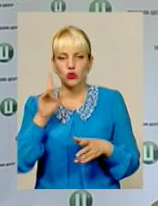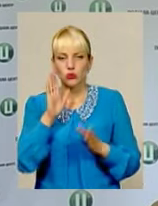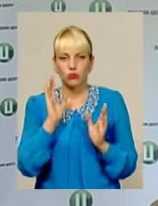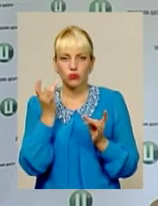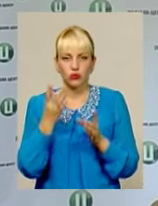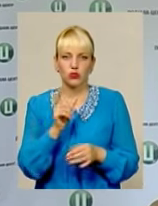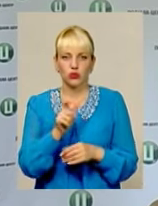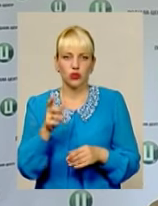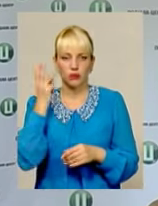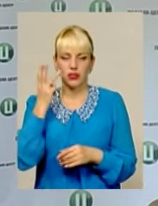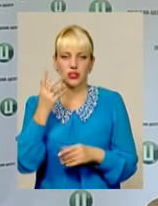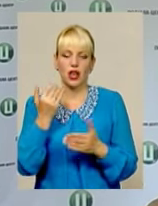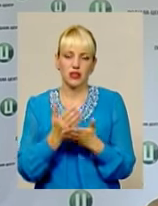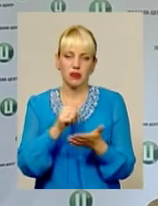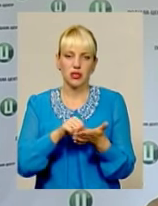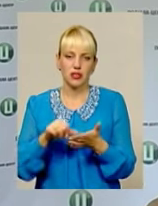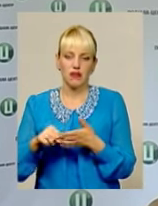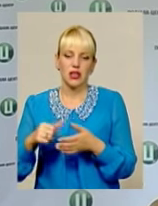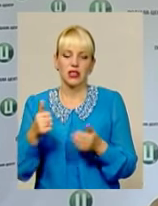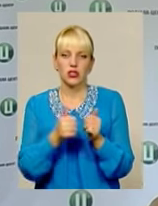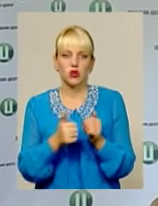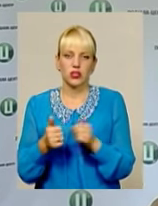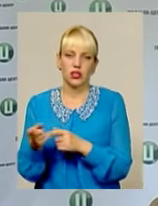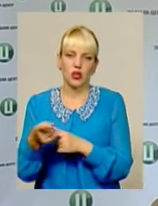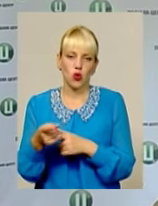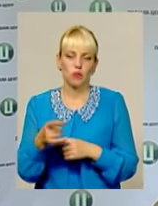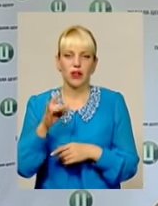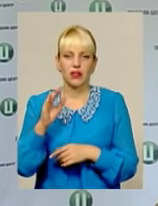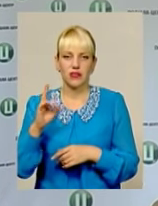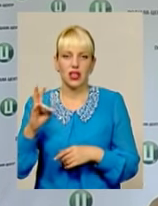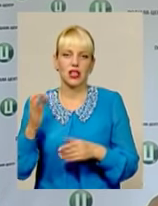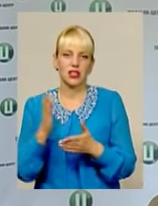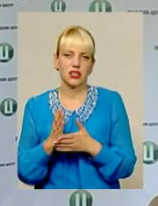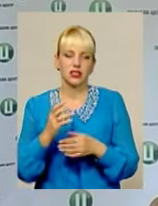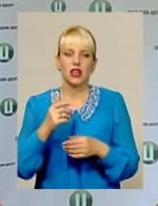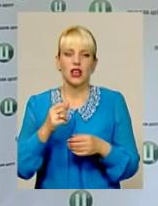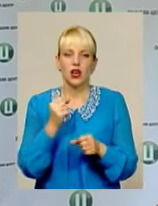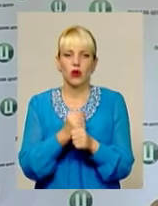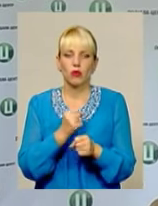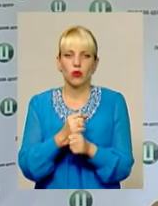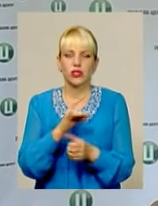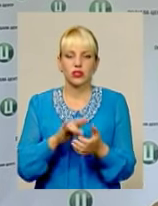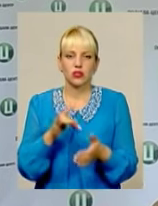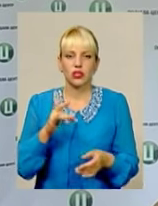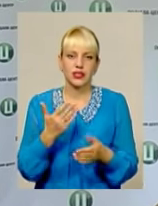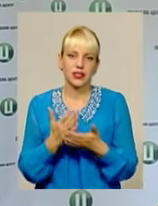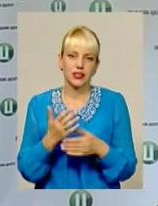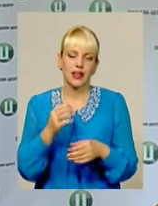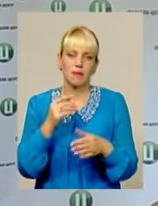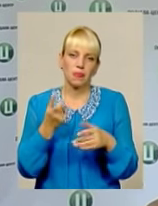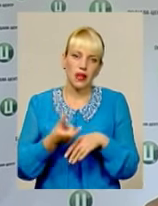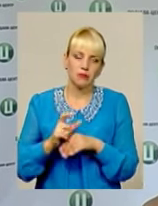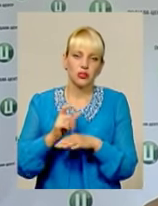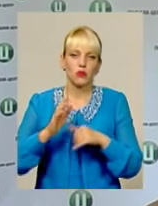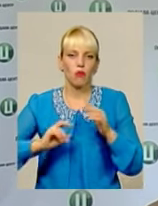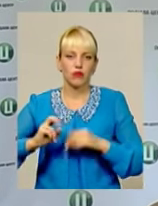і представники сусідніх областей, Тернопільської, Рівницької. Є навіть роботи зі столиці. Є якісь більш професійні,